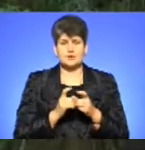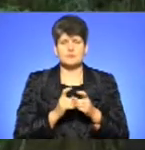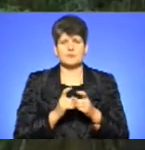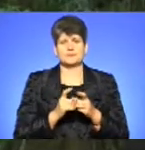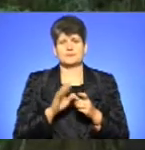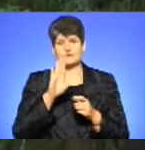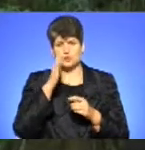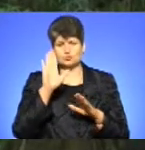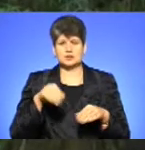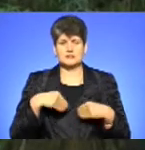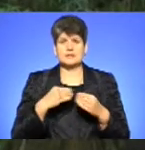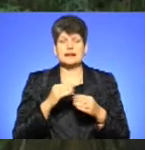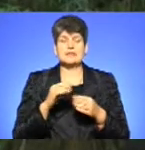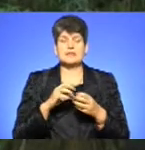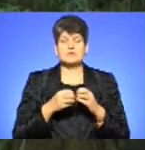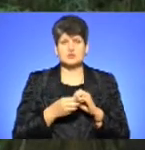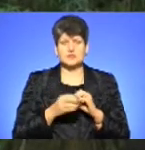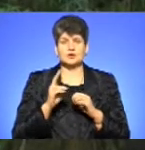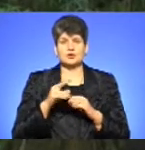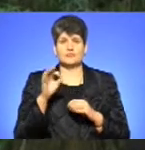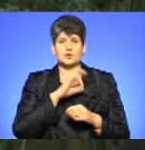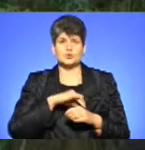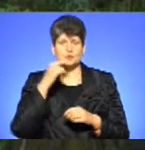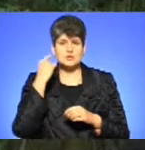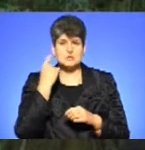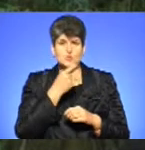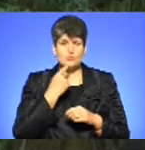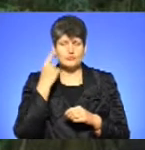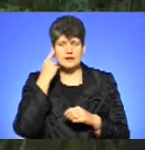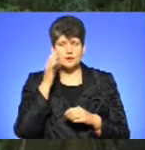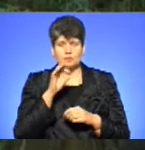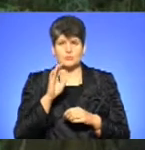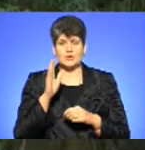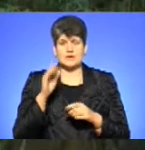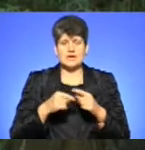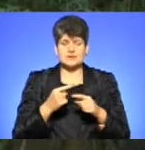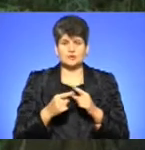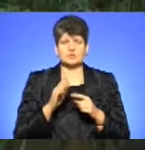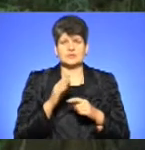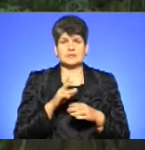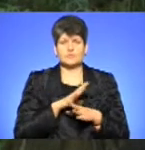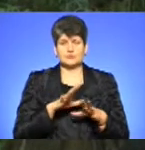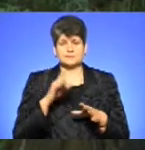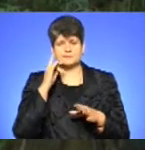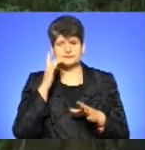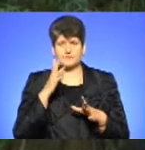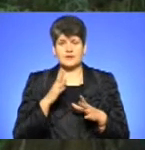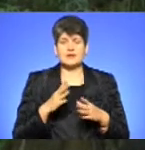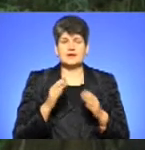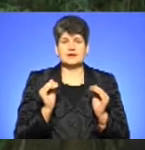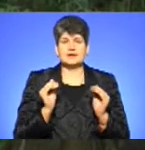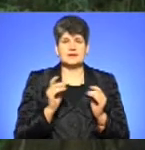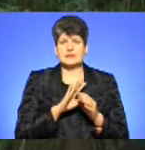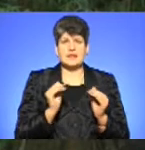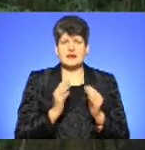Кожен, хто це використовує в сільському мові, не думає про це, про наслідок, почне покраймірно це зважати. Вже, тобто, невеликі рішення